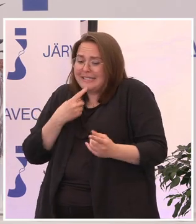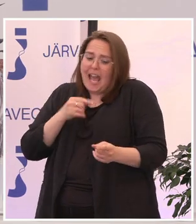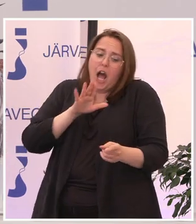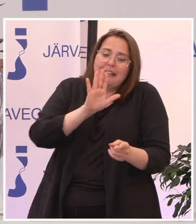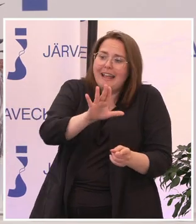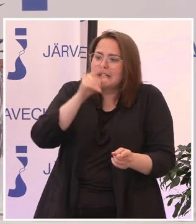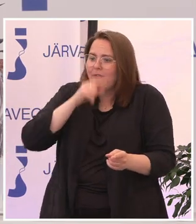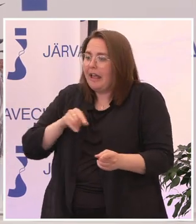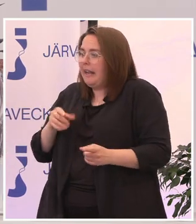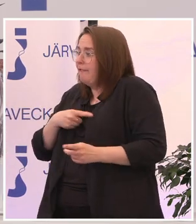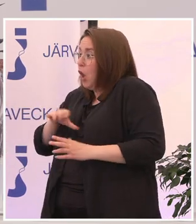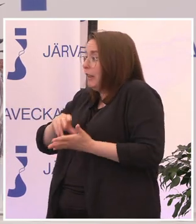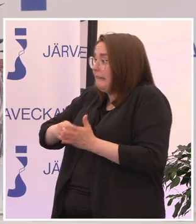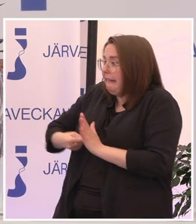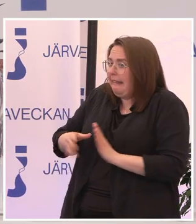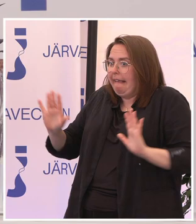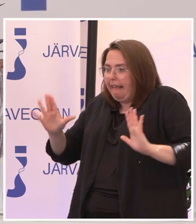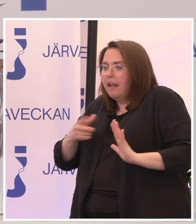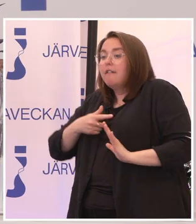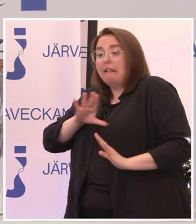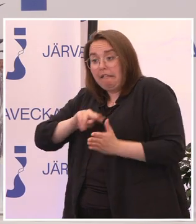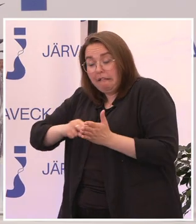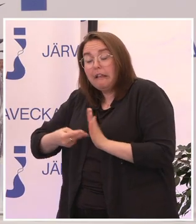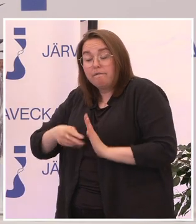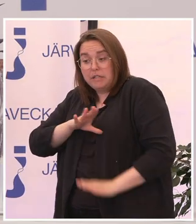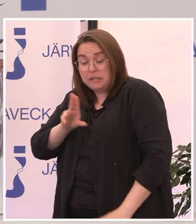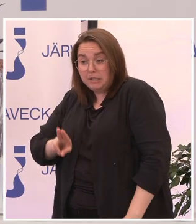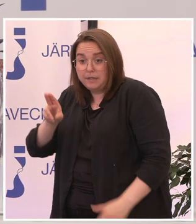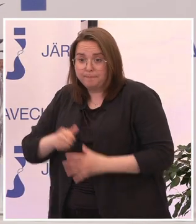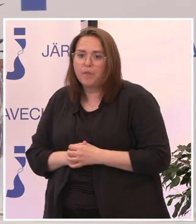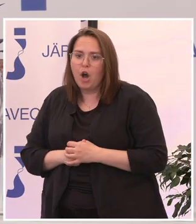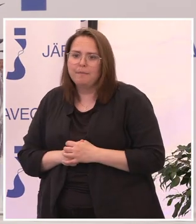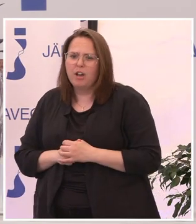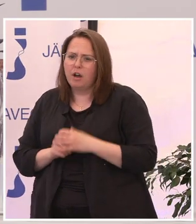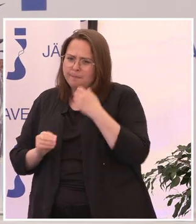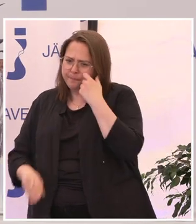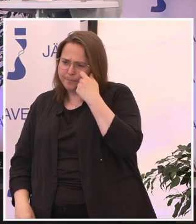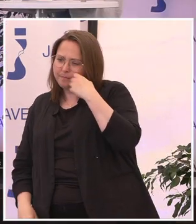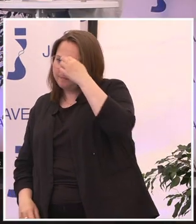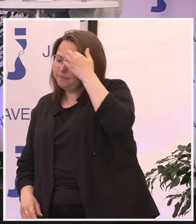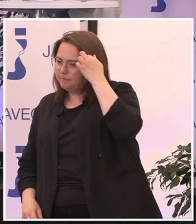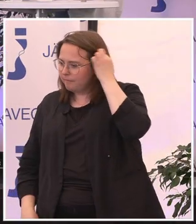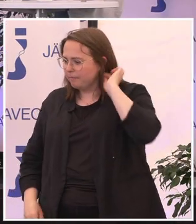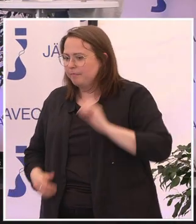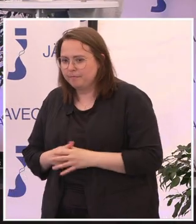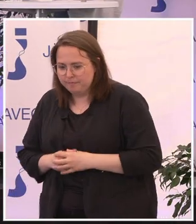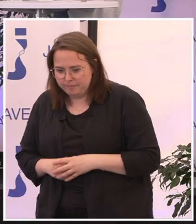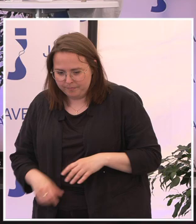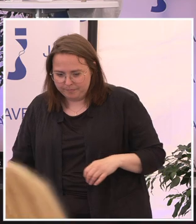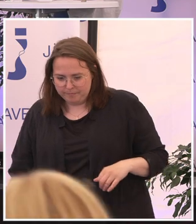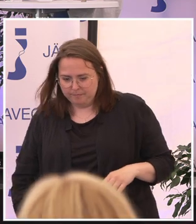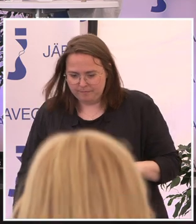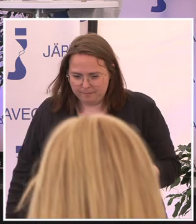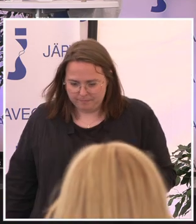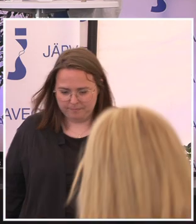riktigt på att vi inte har tekniken, för den finns. För att ofta när man, i alla fall när jag håller med de här samtalen kopplat till de här